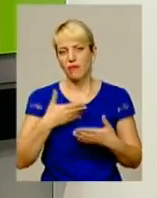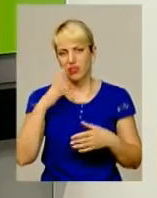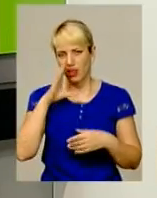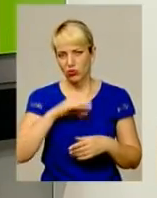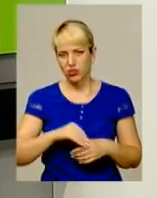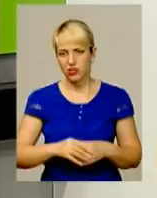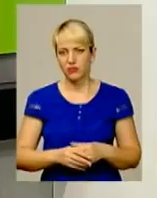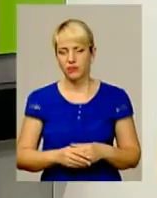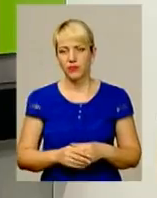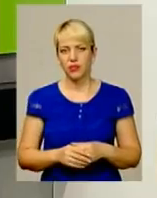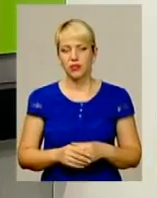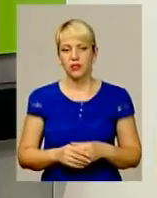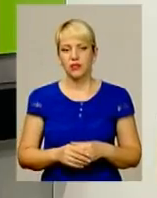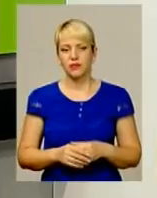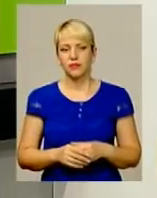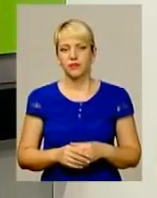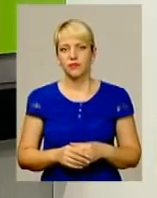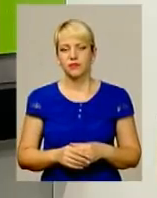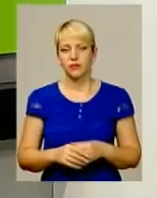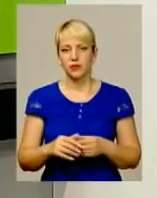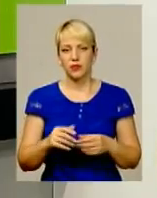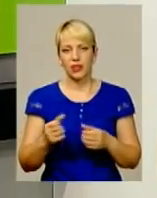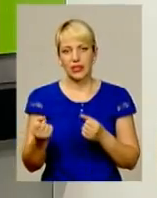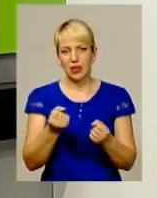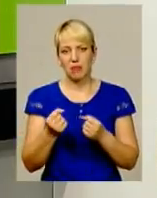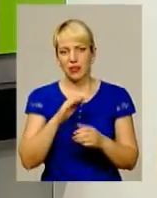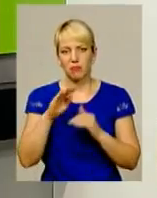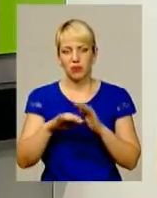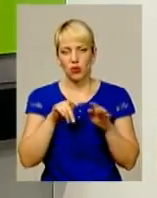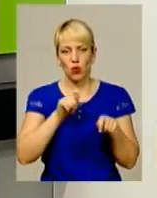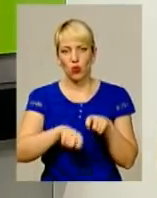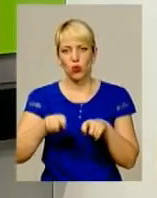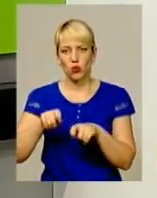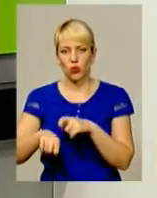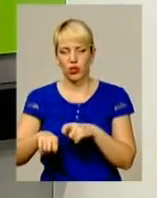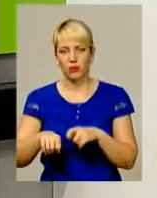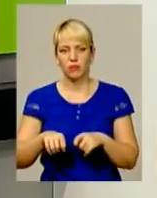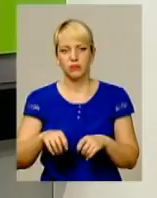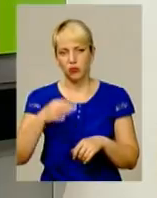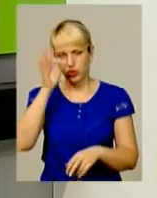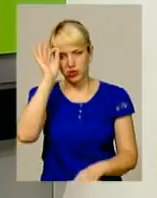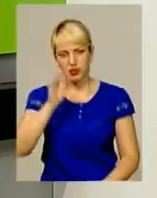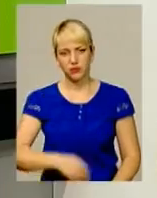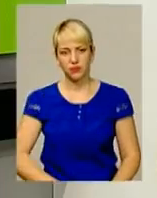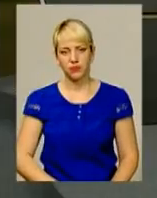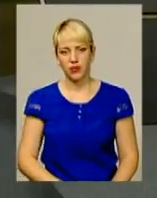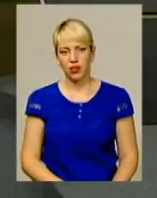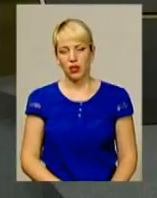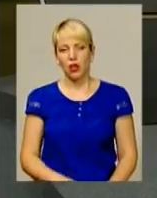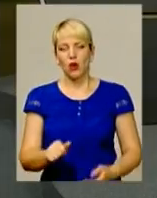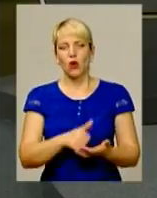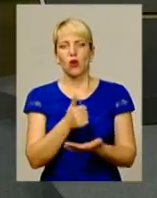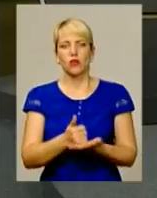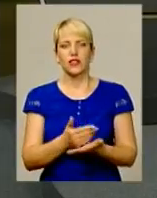оперативну обстановку втримати під відповідним дієвим контролем правоохоронних органів. Найголовніший